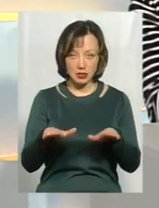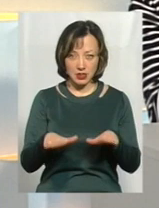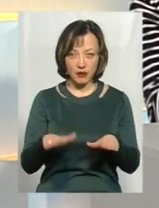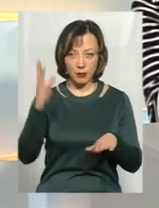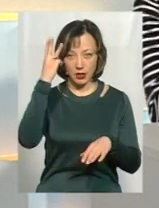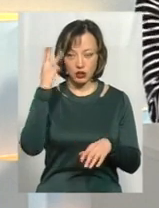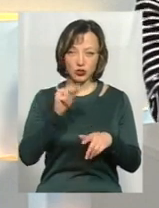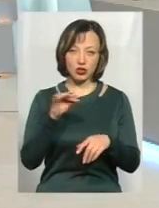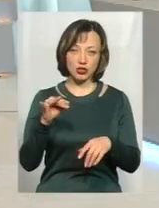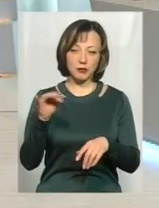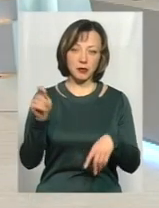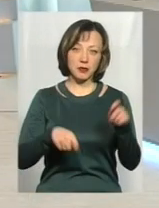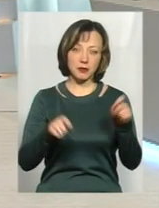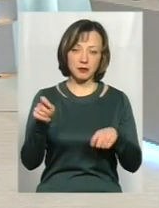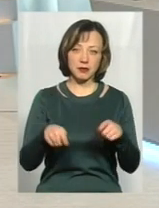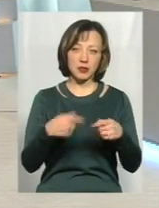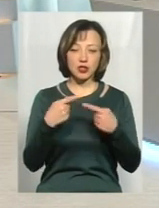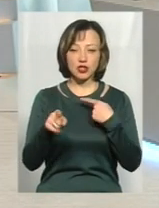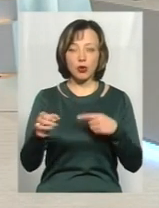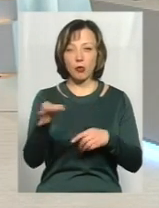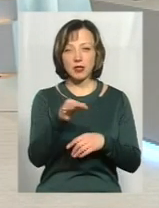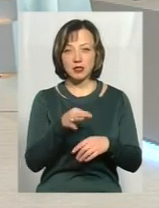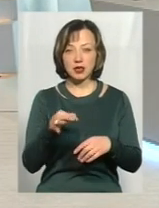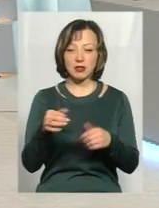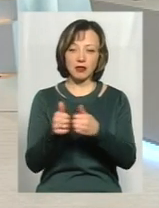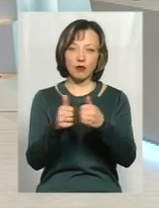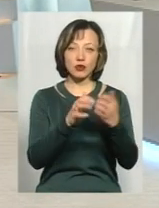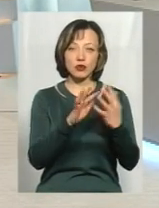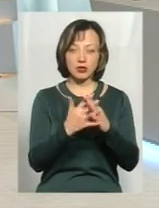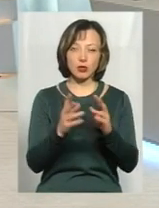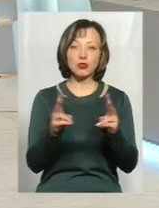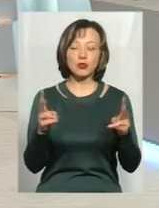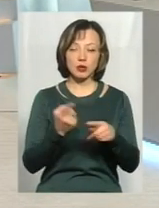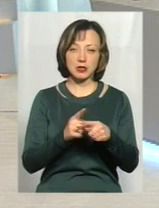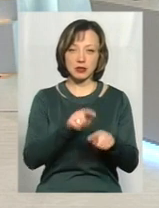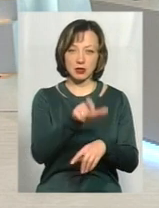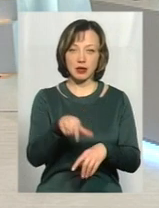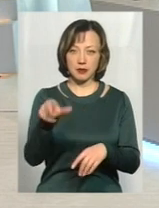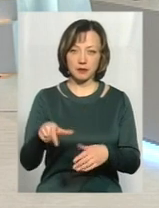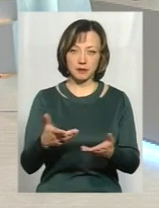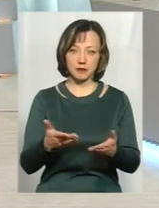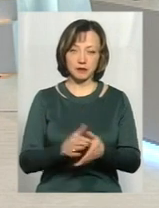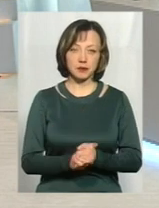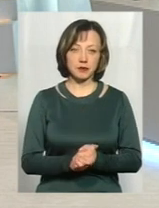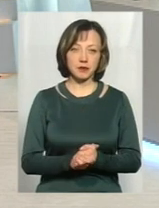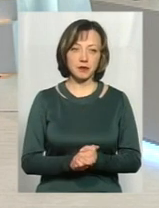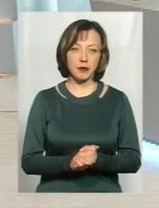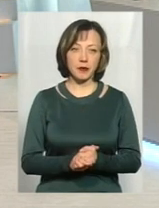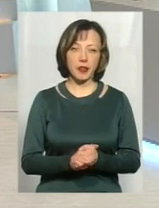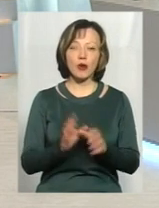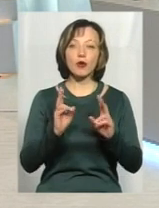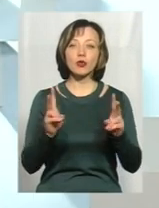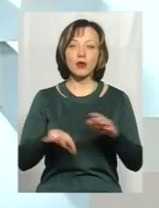хмельничани, чи це які заїжджі з інших областей, з навколишніх сіл, чи якась такий портрет автомобільного крадія?